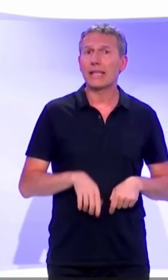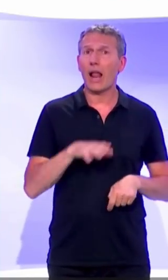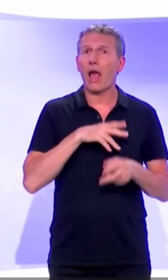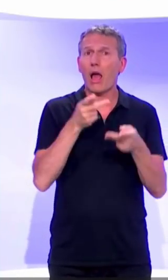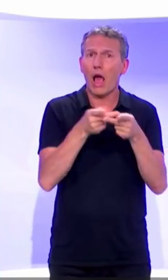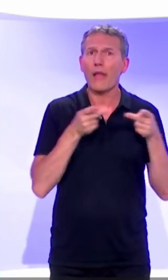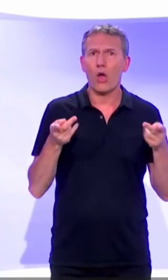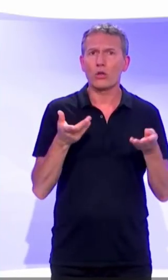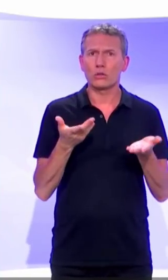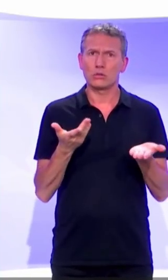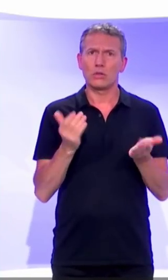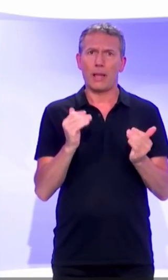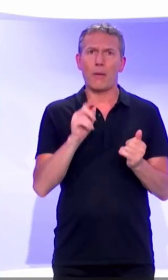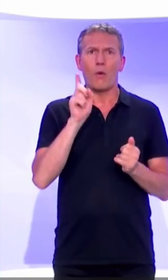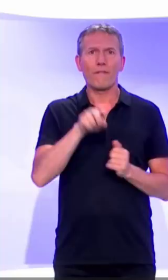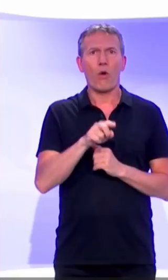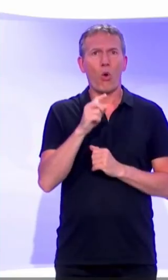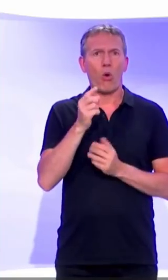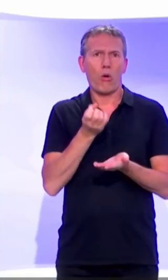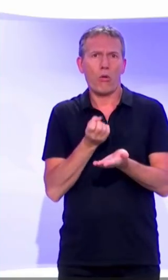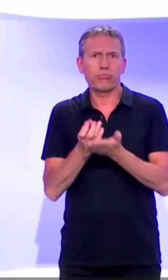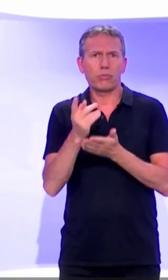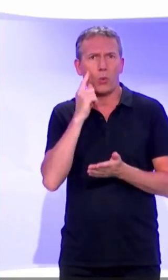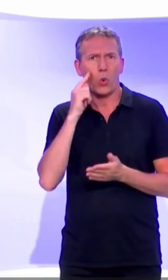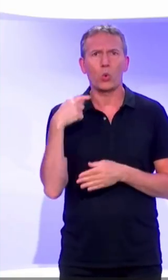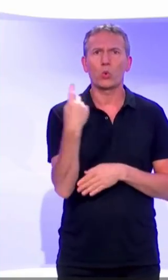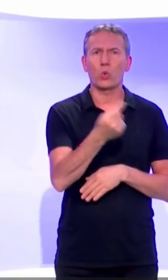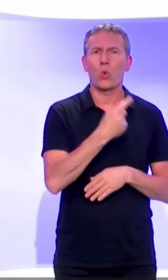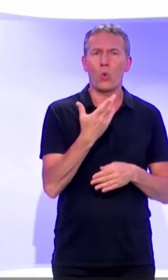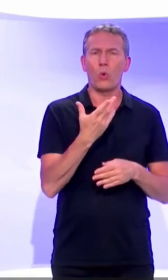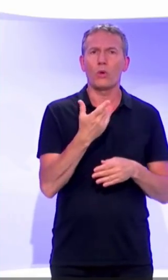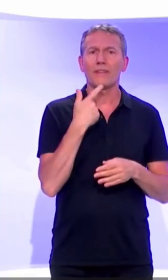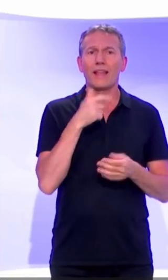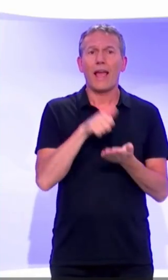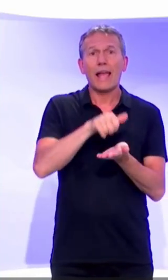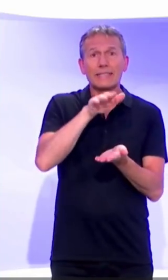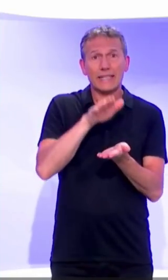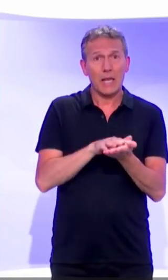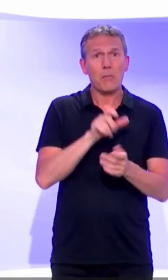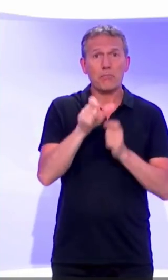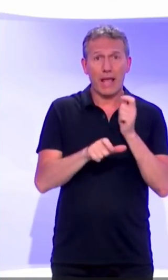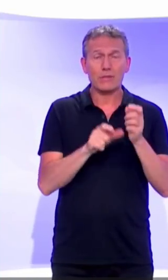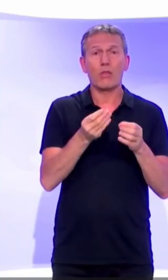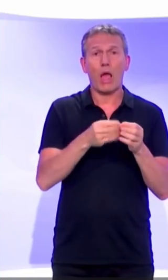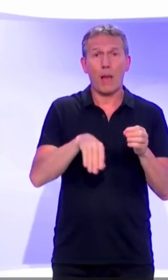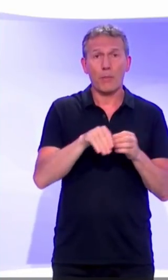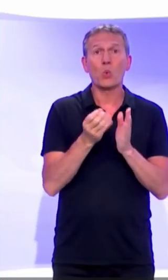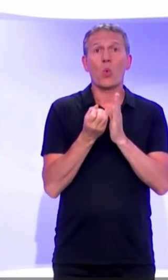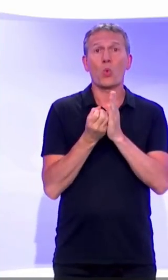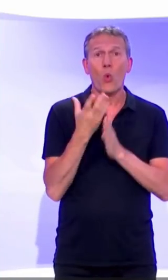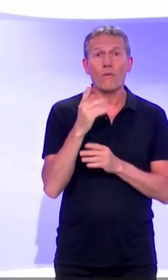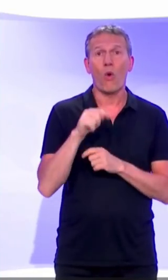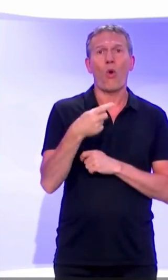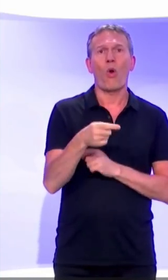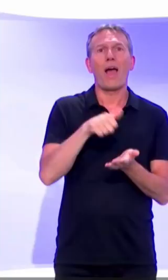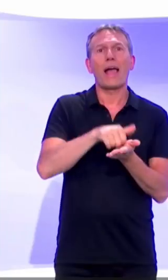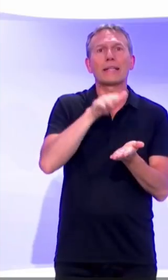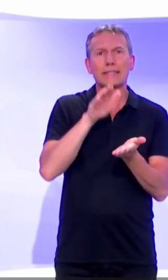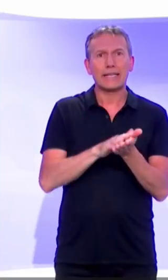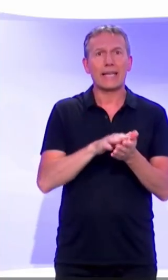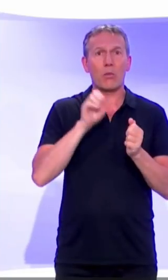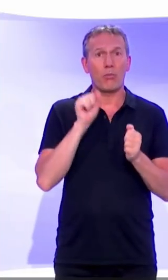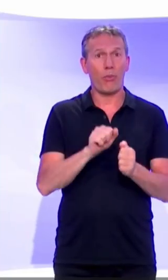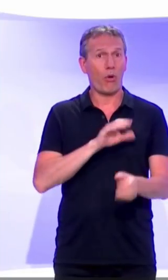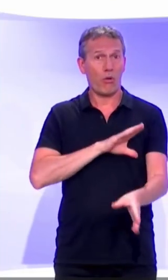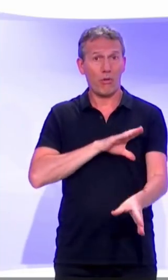faites qui méritent d'être connues de tous. Ainsi, en plus des inscrits actuels, les nouveaux inscrits pourront participer.